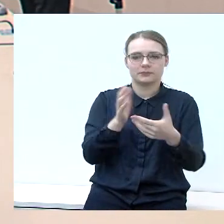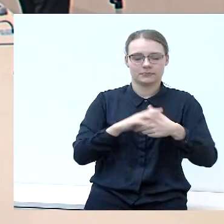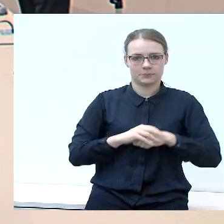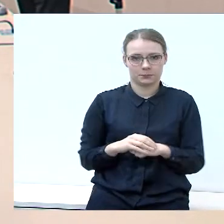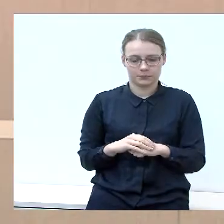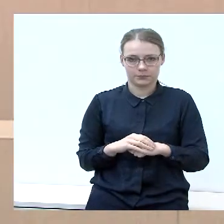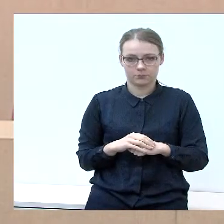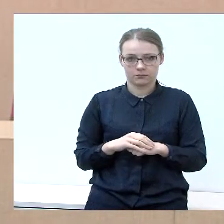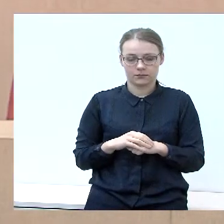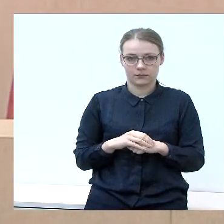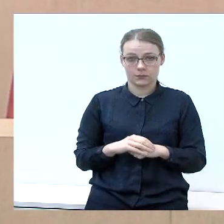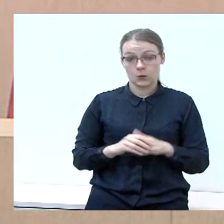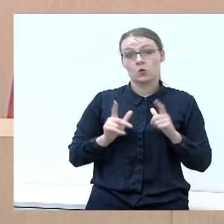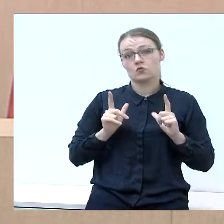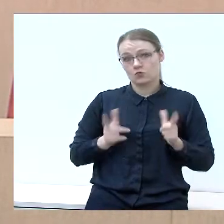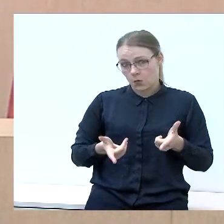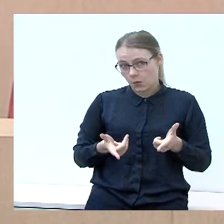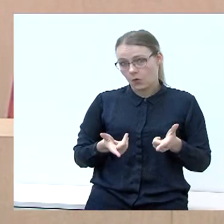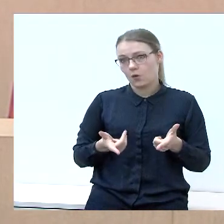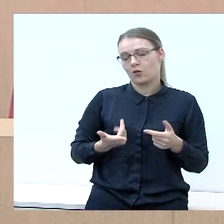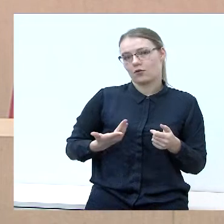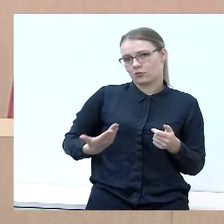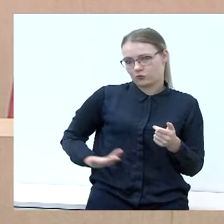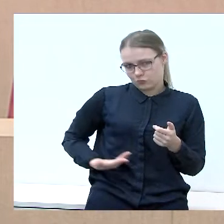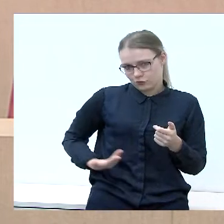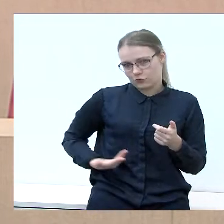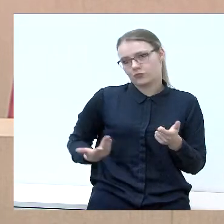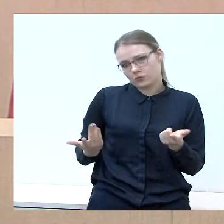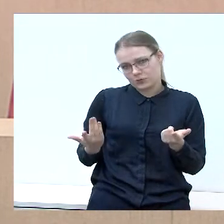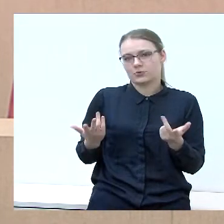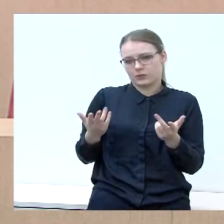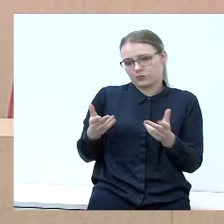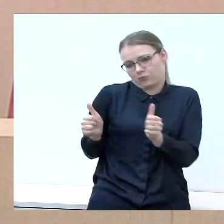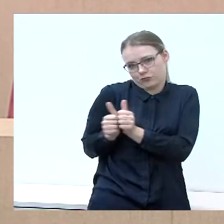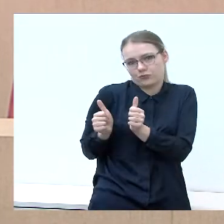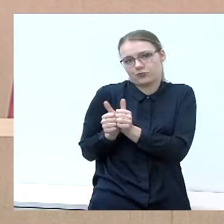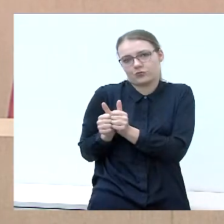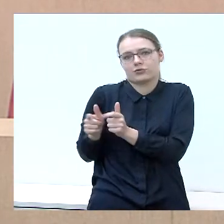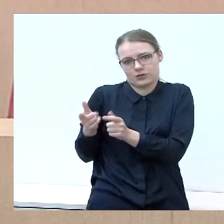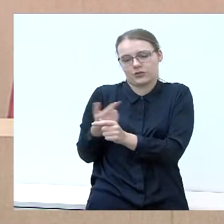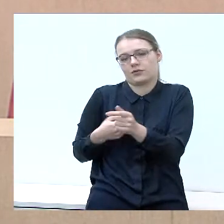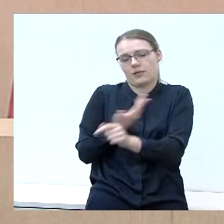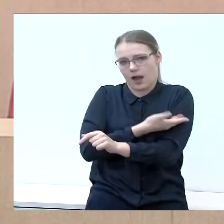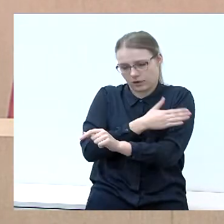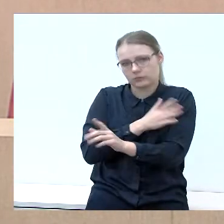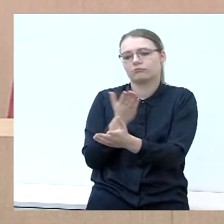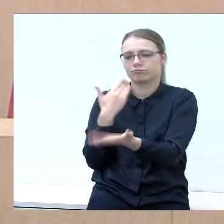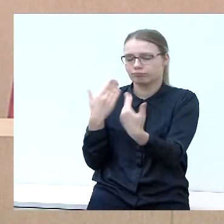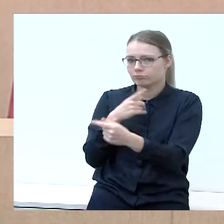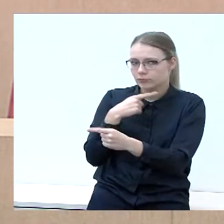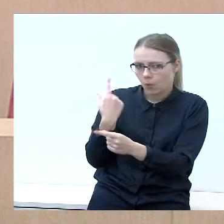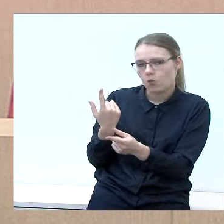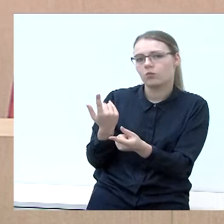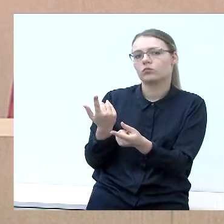Iš tiesų, mes gyvenam, turime kaiminus lenkus, su jais daug bendraujame, daug kalbamys.